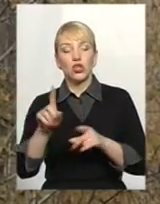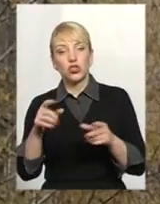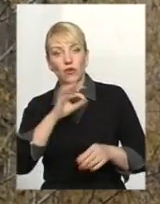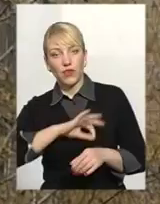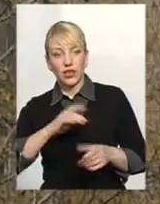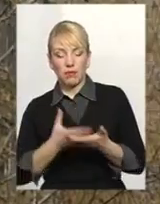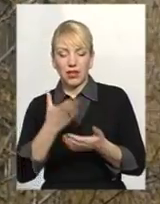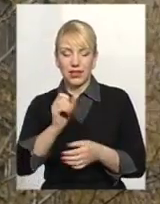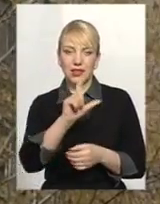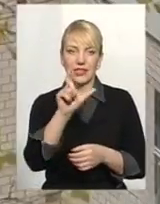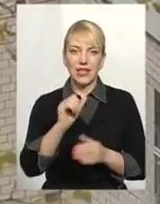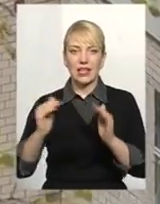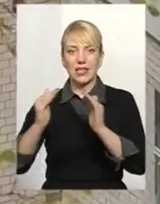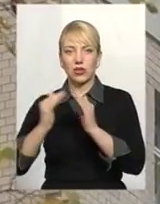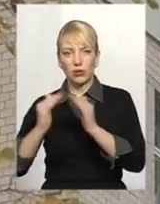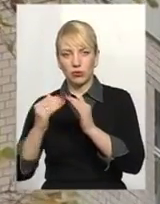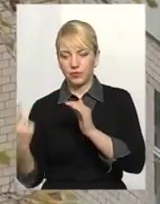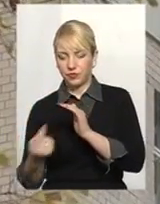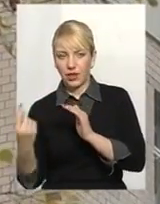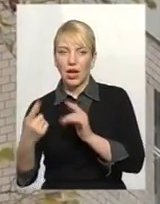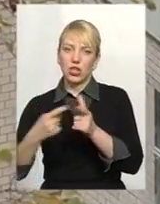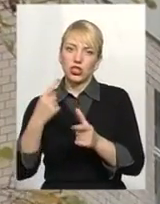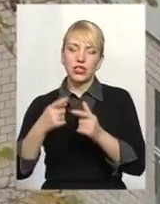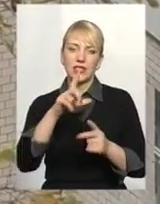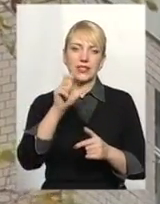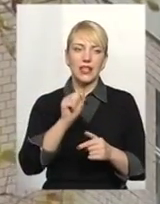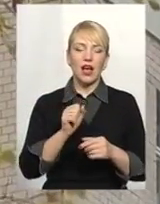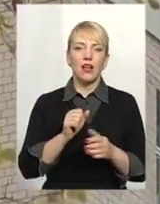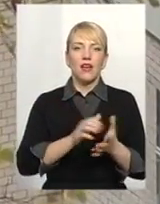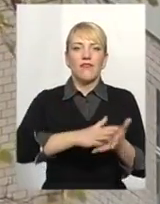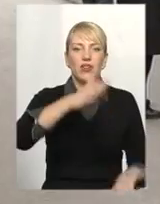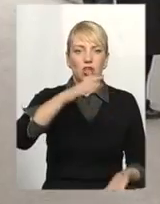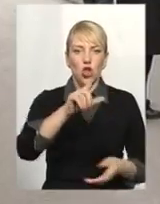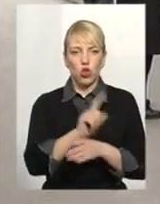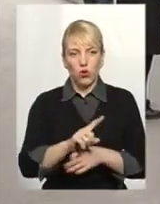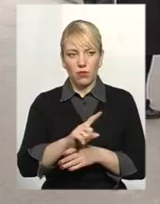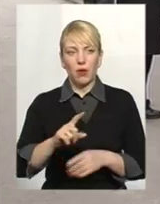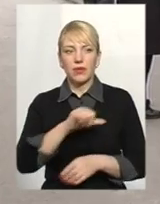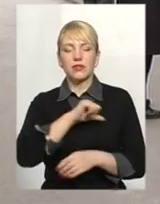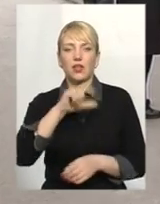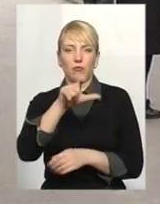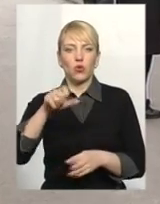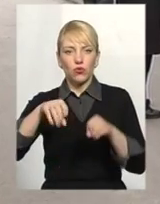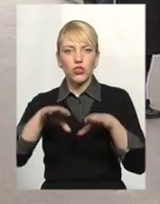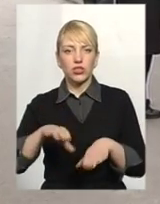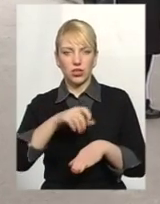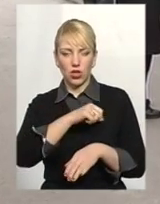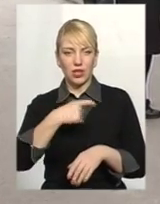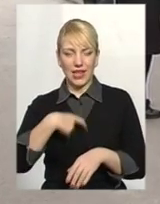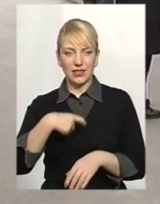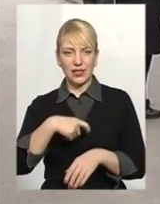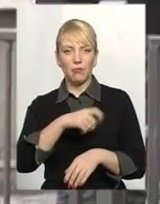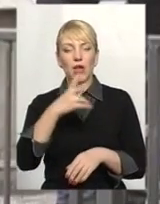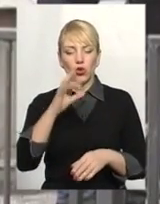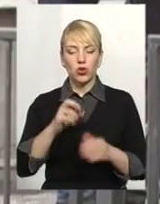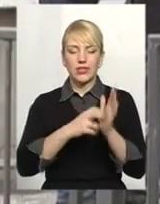за показниками загальнобудинкового лічильника або за так званими граничними нормами, споживачі вирішують для себе самі. Проте із